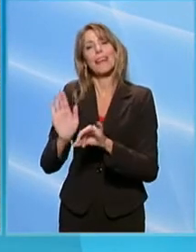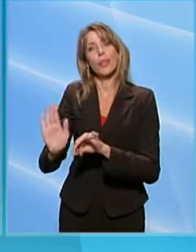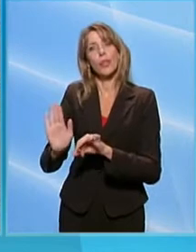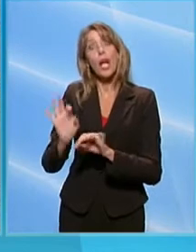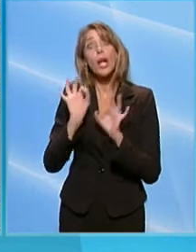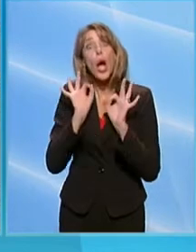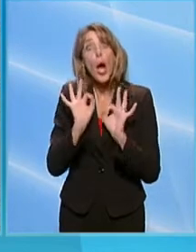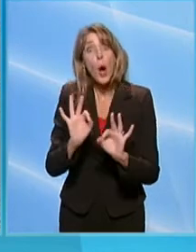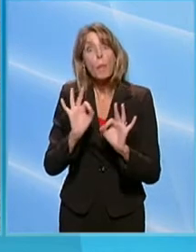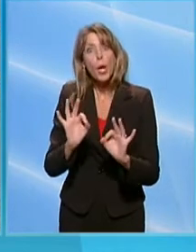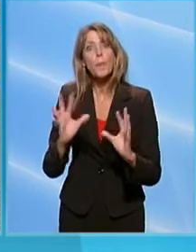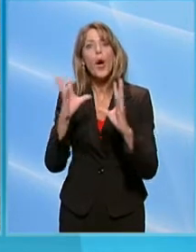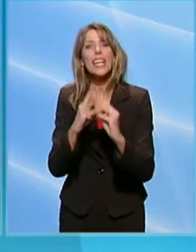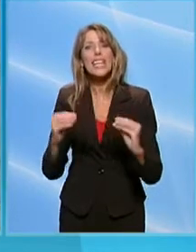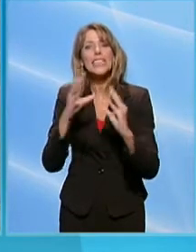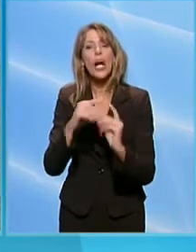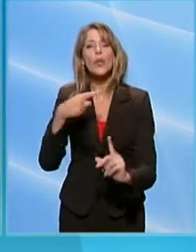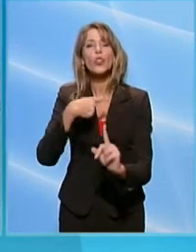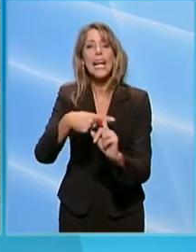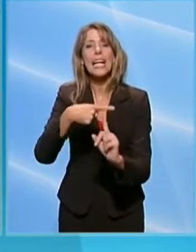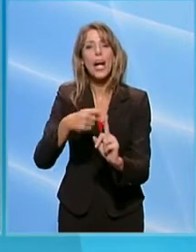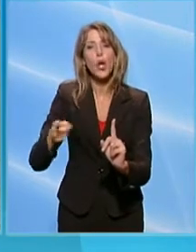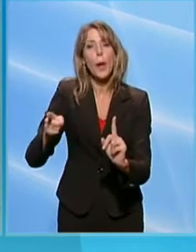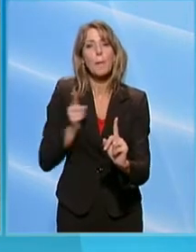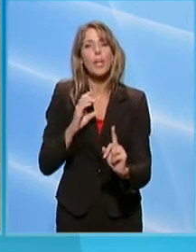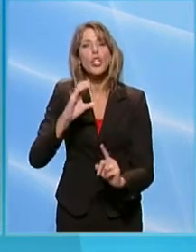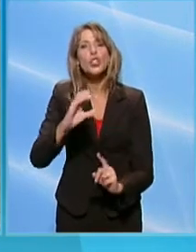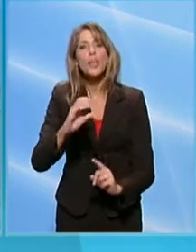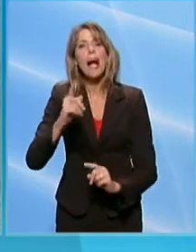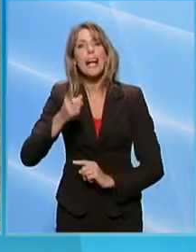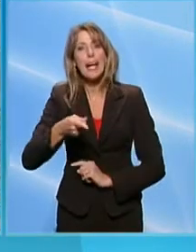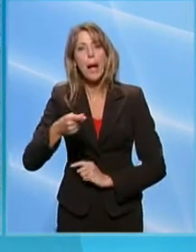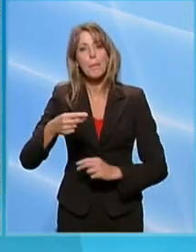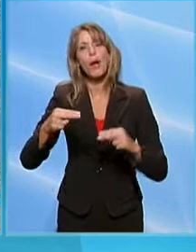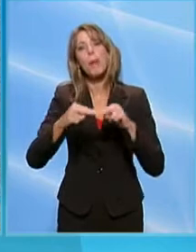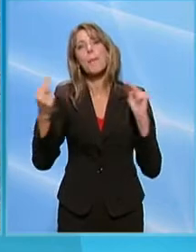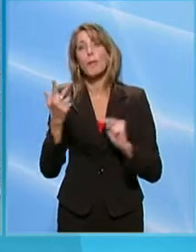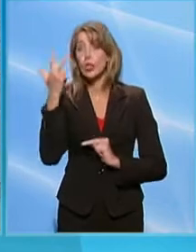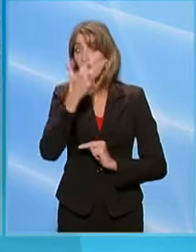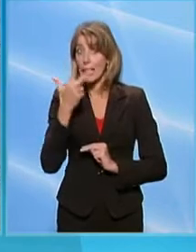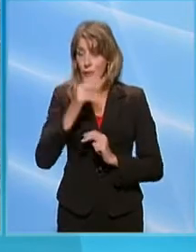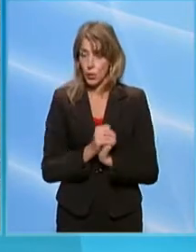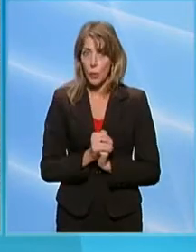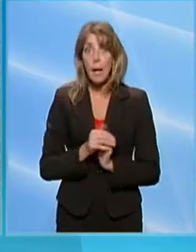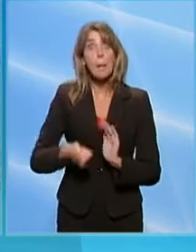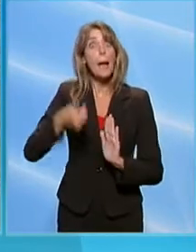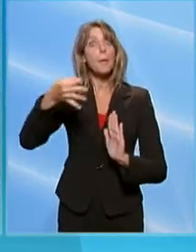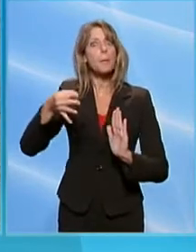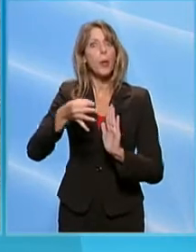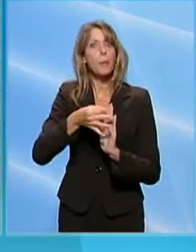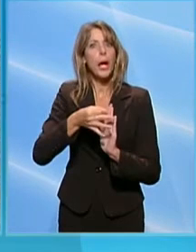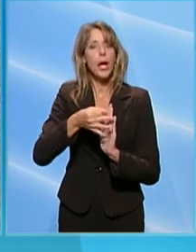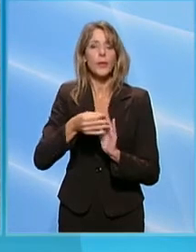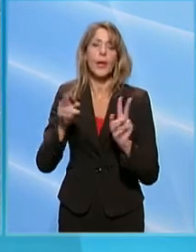quella del restauro del sacrario militare di Cima Grappa in provincia di Treviso. Ma in primo piano, lo dicevamo,